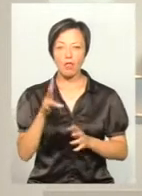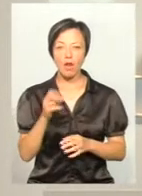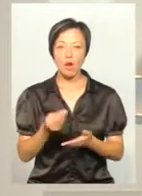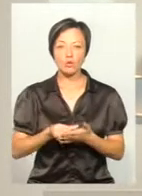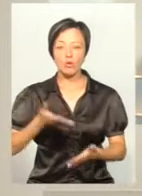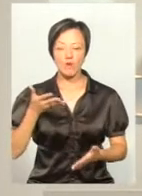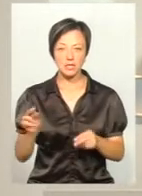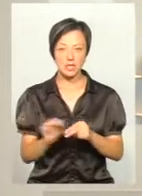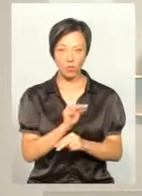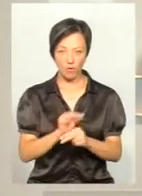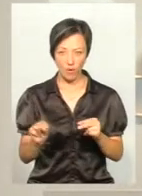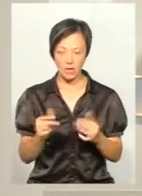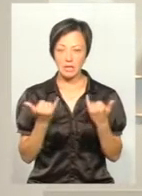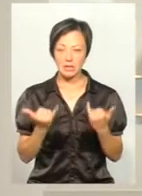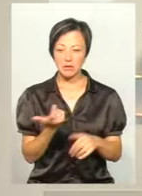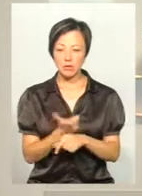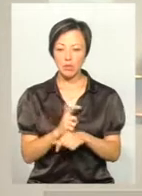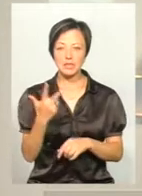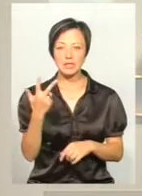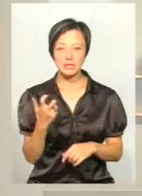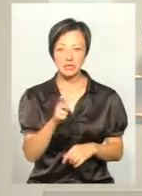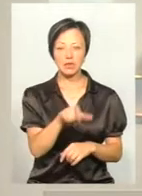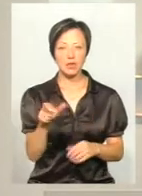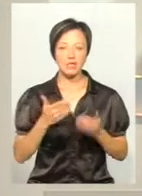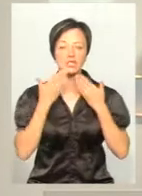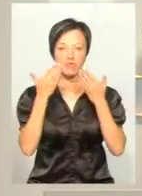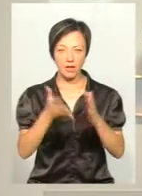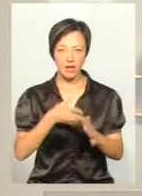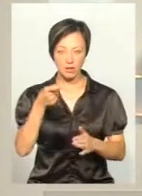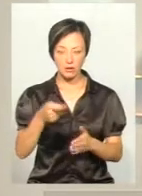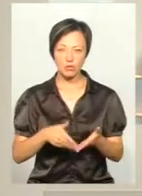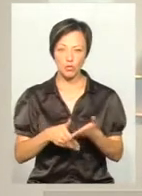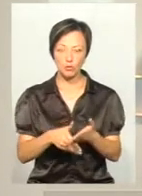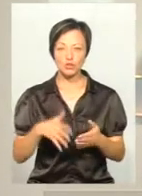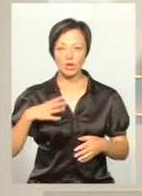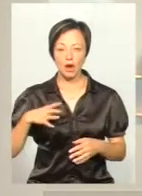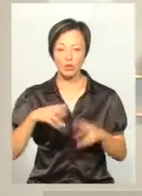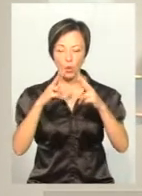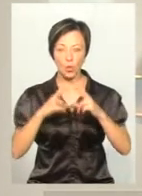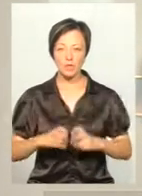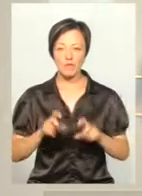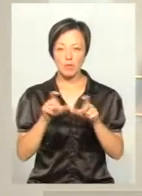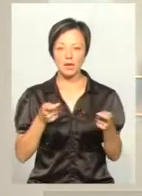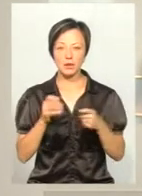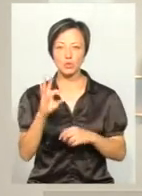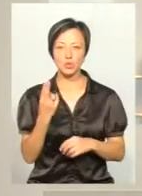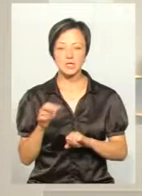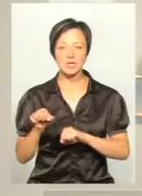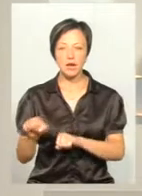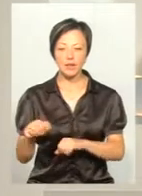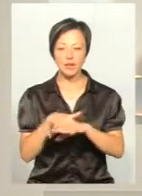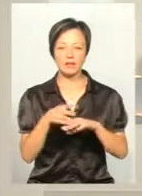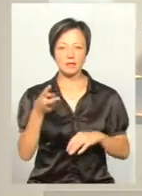дороговартісне лікування. Нині понад 300 звернень подолян за допомогою чекають розгляду в Департаменті соціального захисту